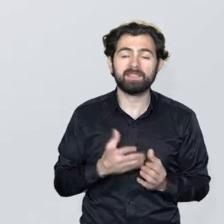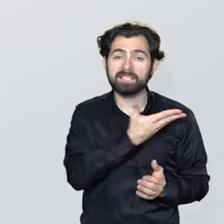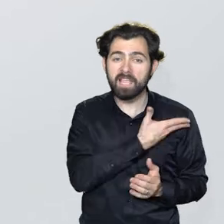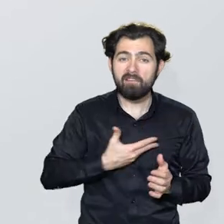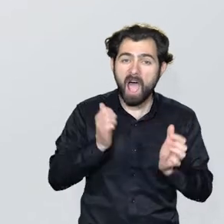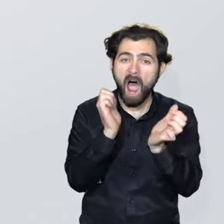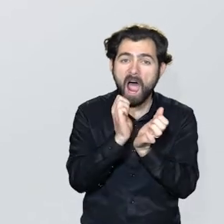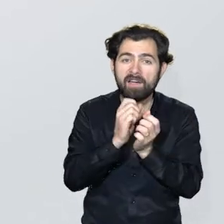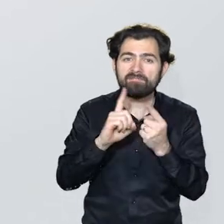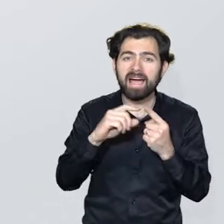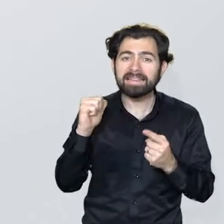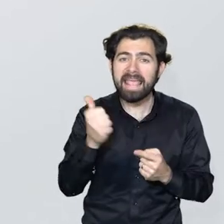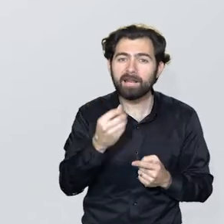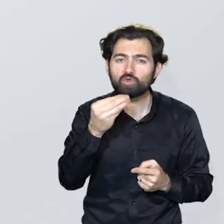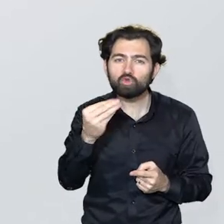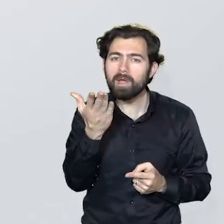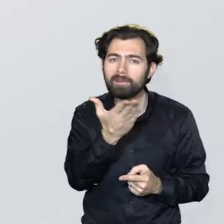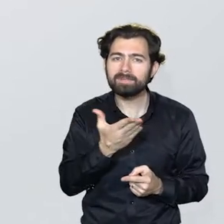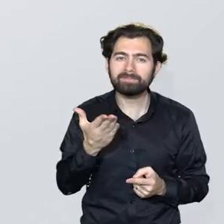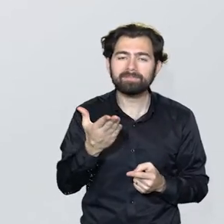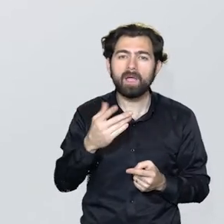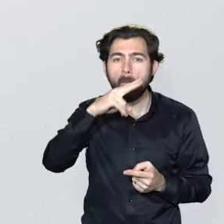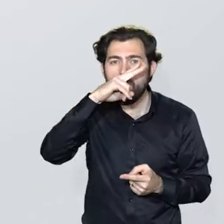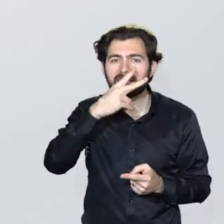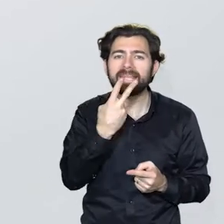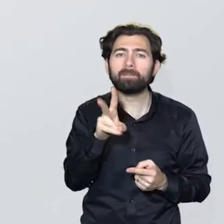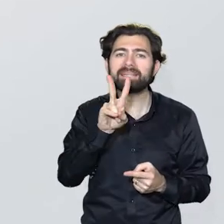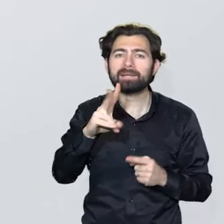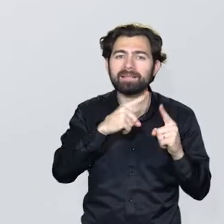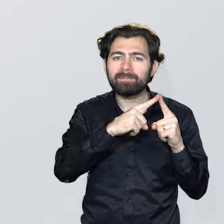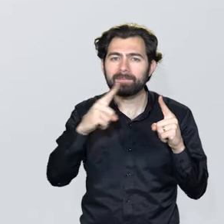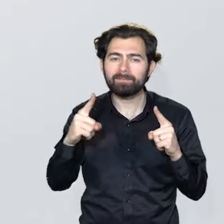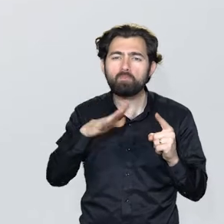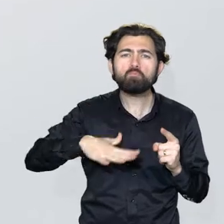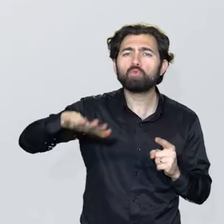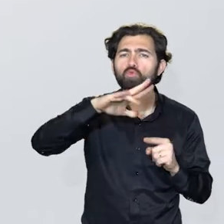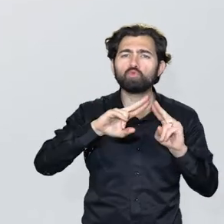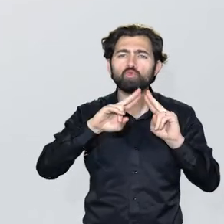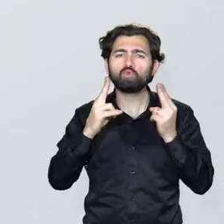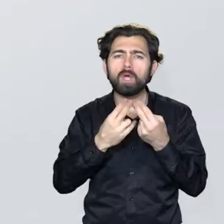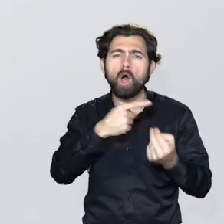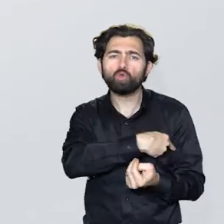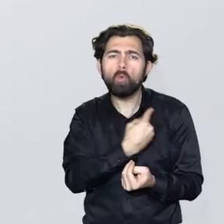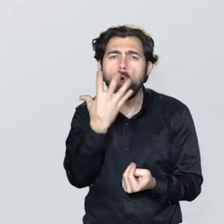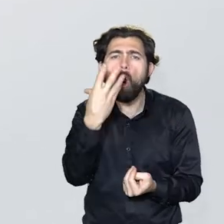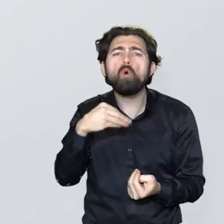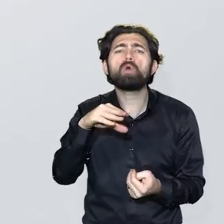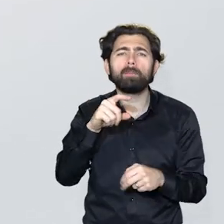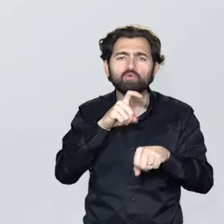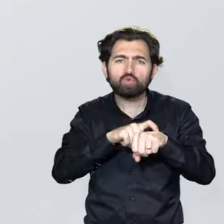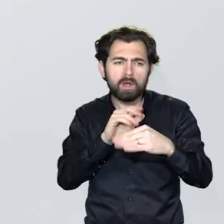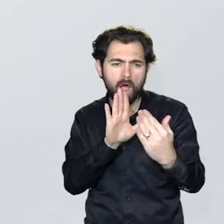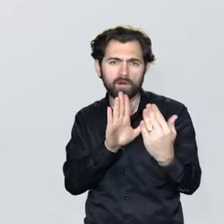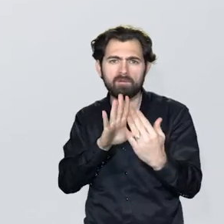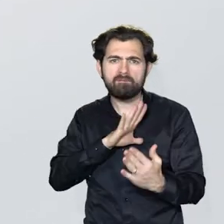Sevgili ebeveynler, değerli çocuklarımız. Mart 2020'den bu yana bütün dünya anormal bir süreçle karşı